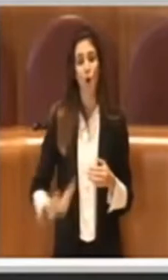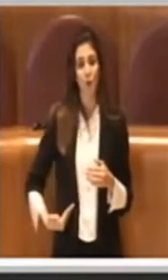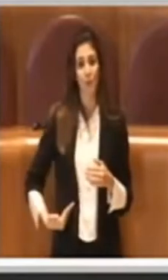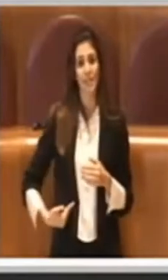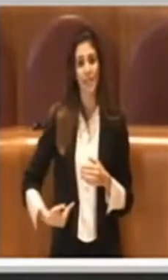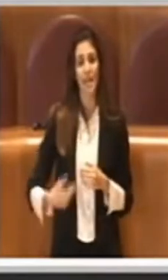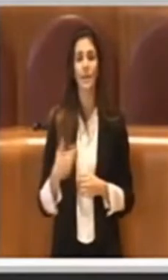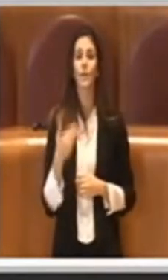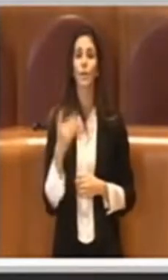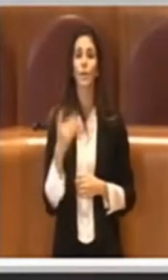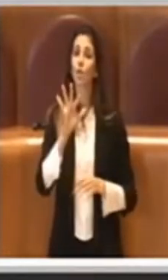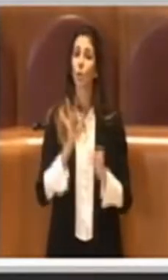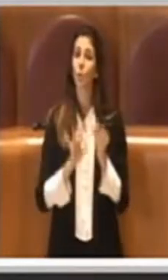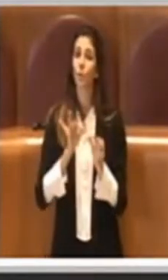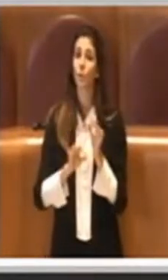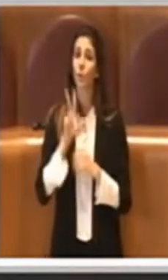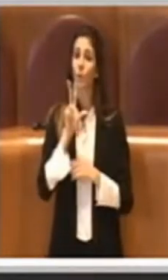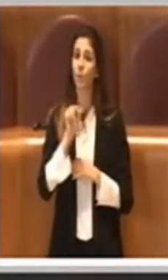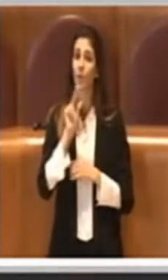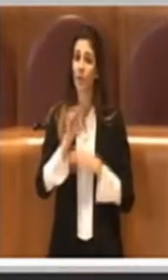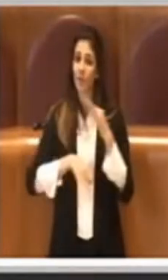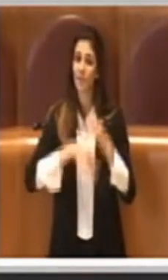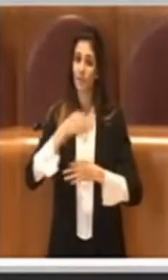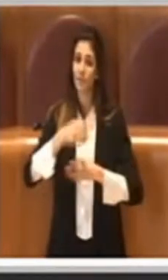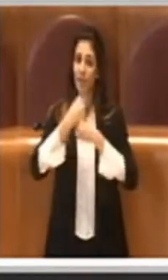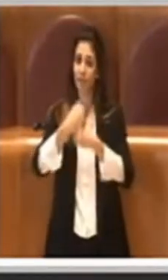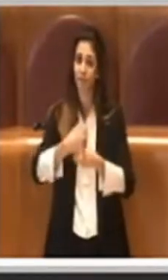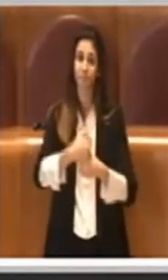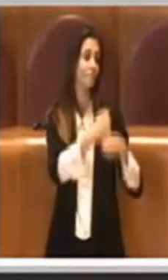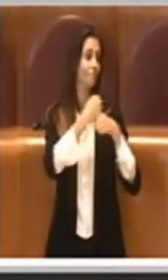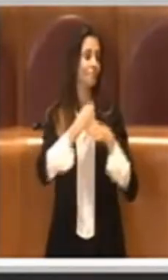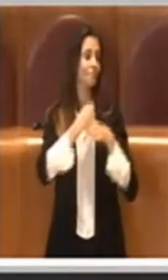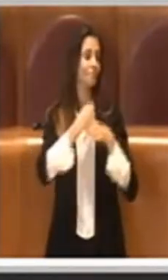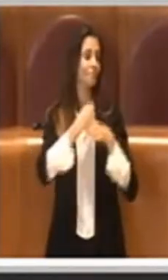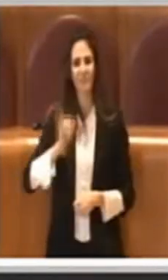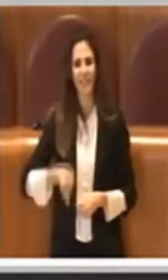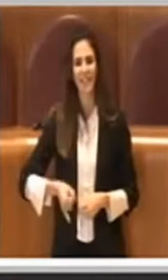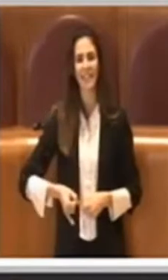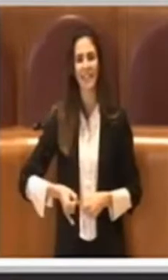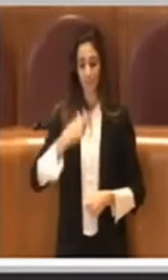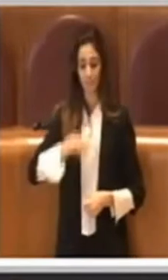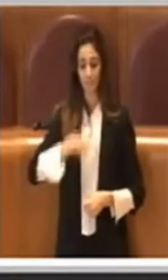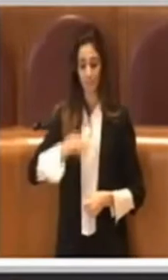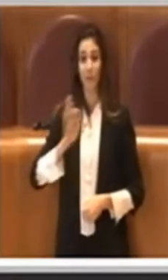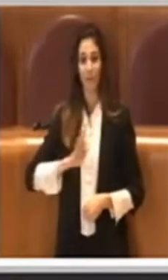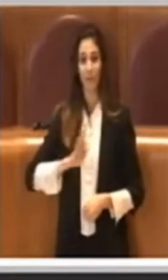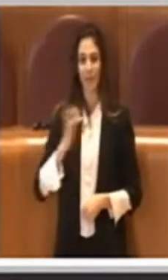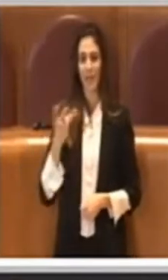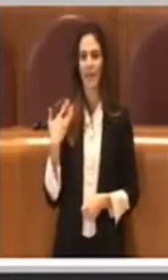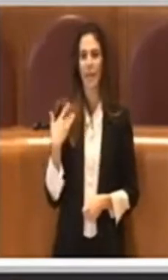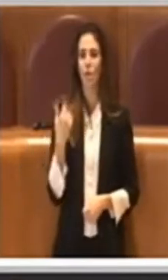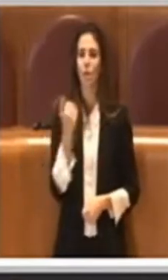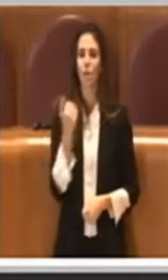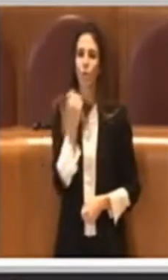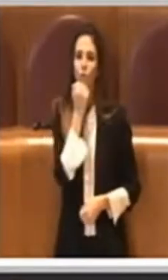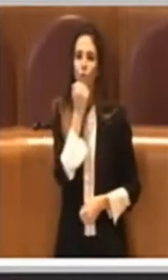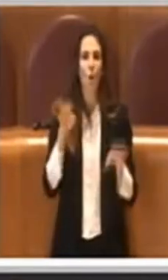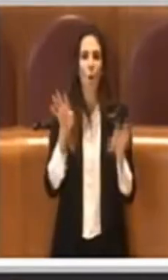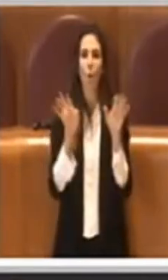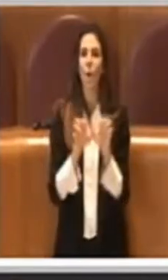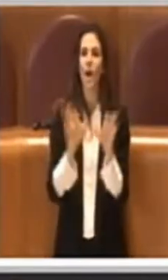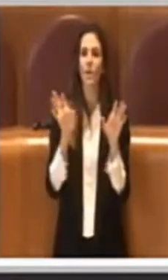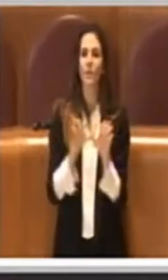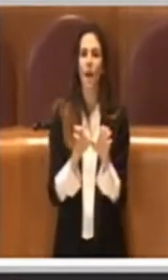Cinque minuti nella facoltà. Grazie. Allora, eccomi qua. Scusate, ma avevo una connessione bassa, era